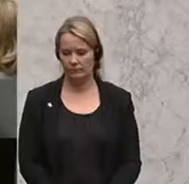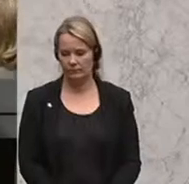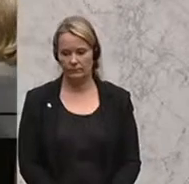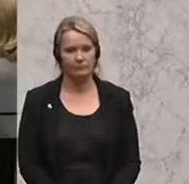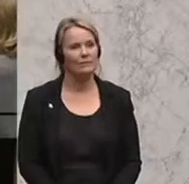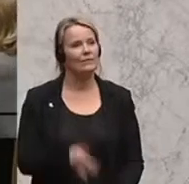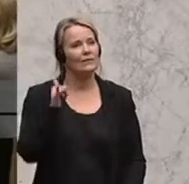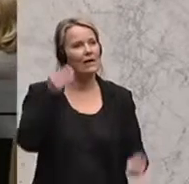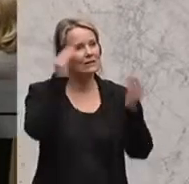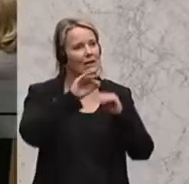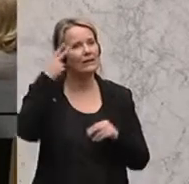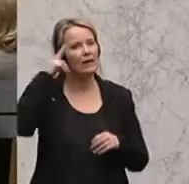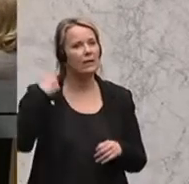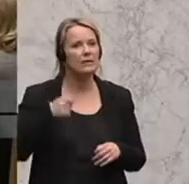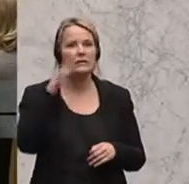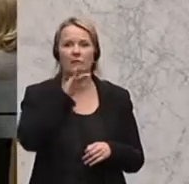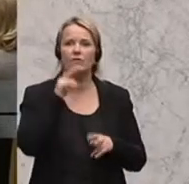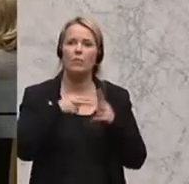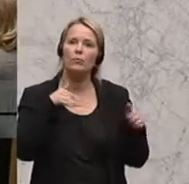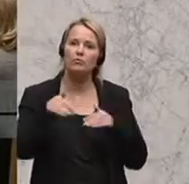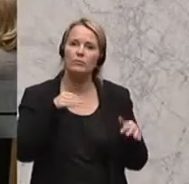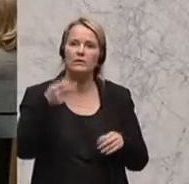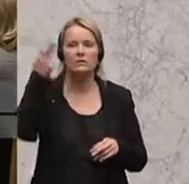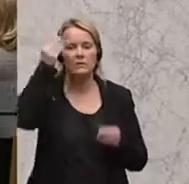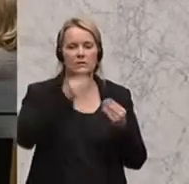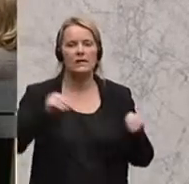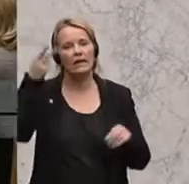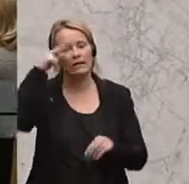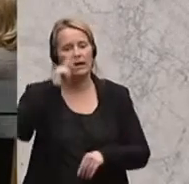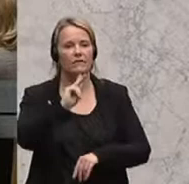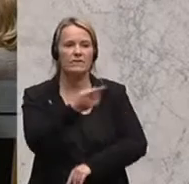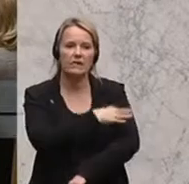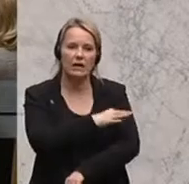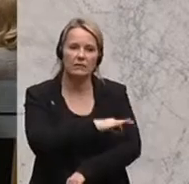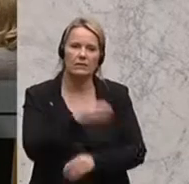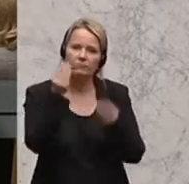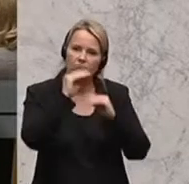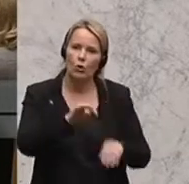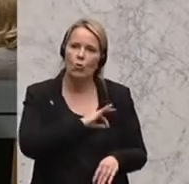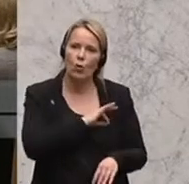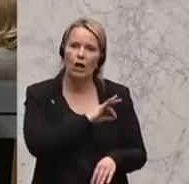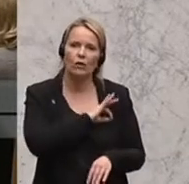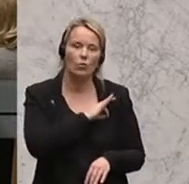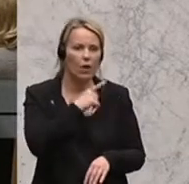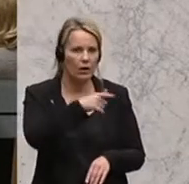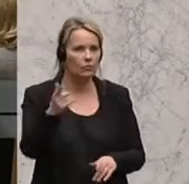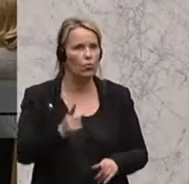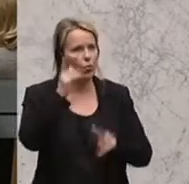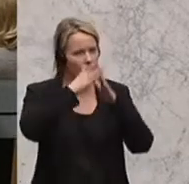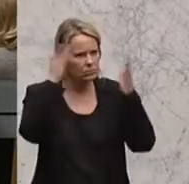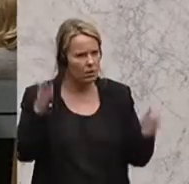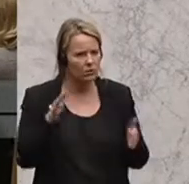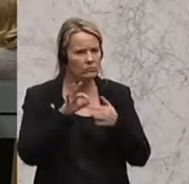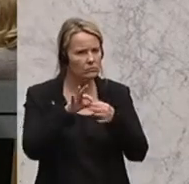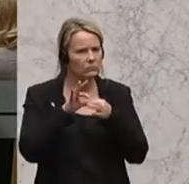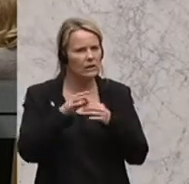Der vorherste Redner zu diesem Tagesordnungspunkt, Andreas Hanger von der ÖVP. Zur Novelle der Gewerbeordnung betreffend des